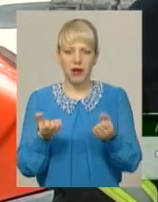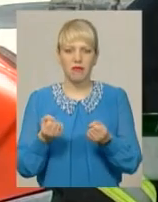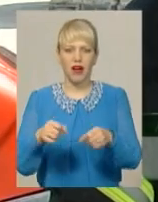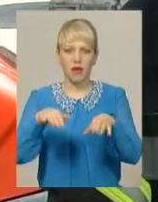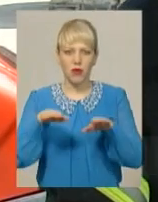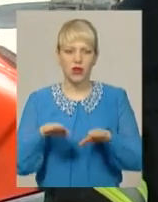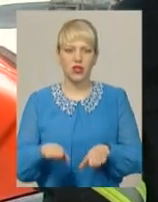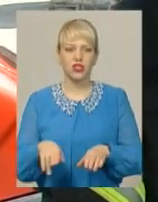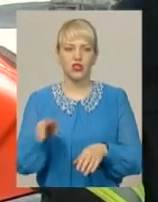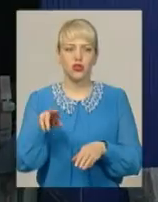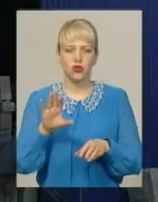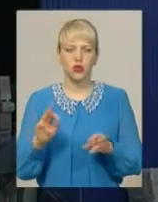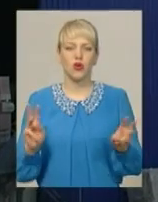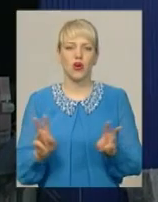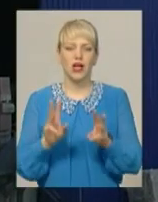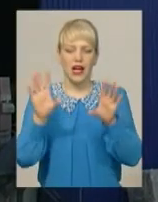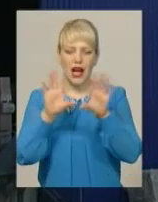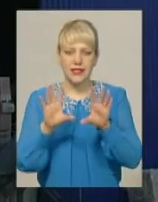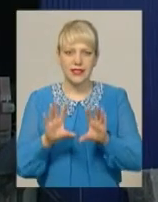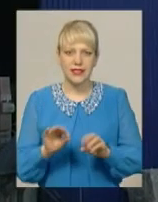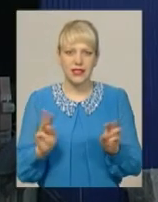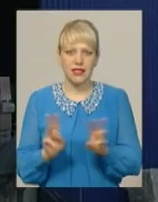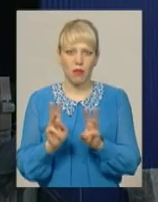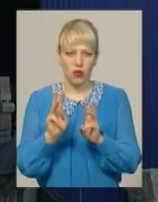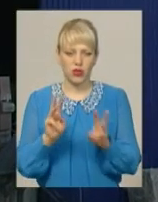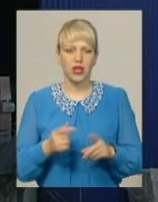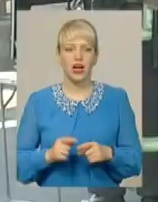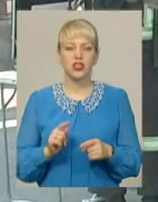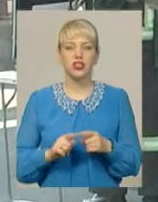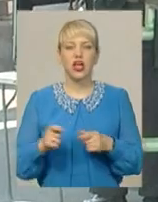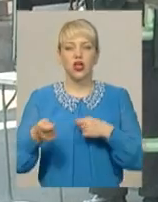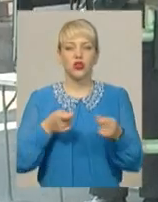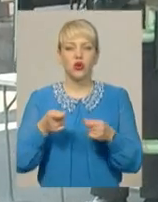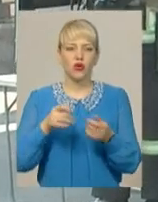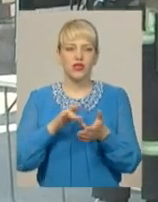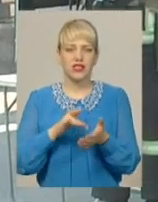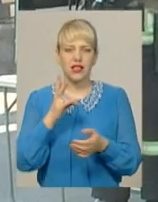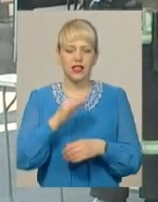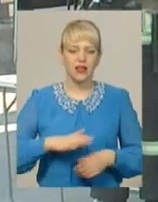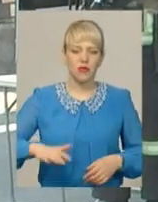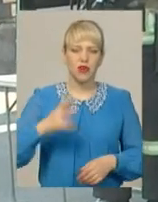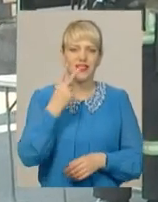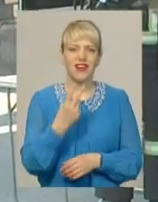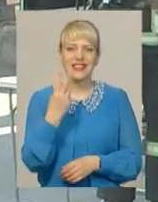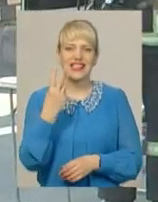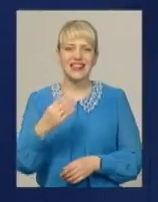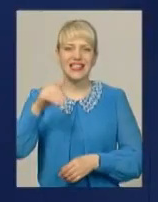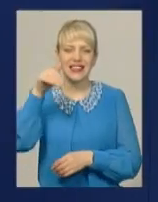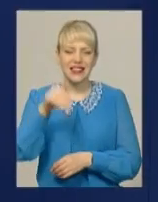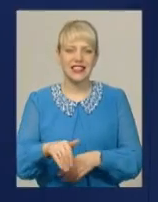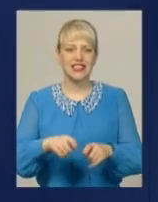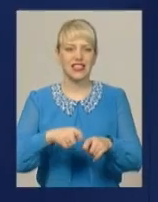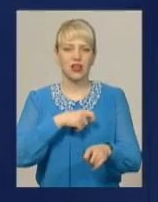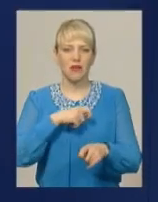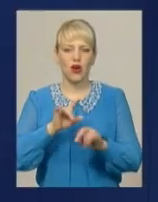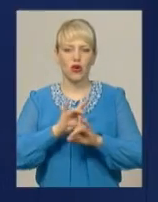пожежі та врятування людей. Торгові та складські приміщення торговельного центру розміщуються на площі 23 тисяч метрів квадратних, розповів інженер